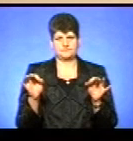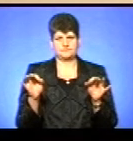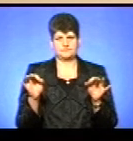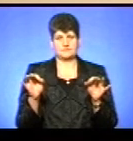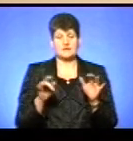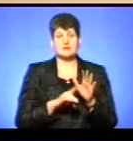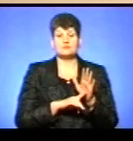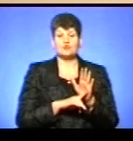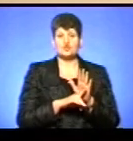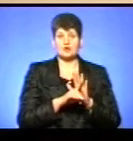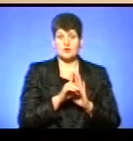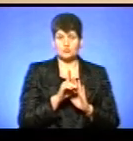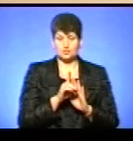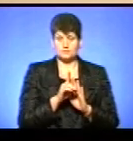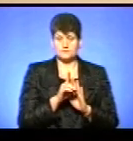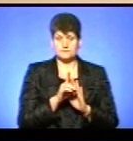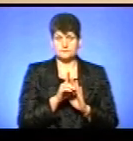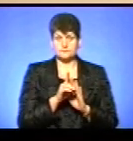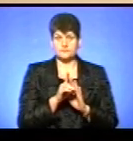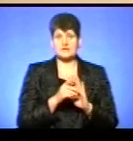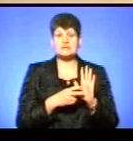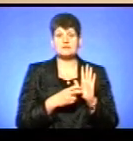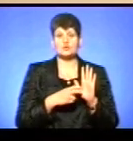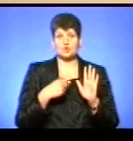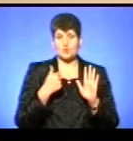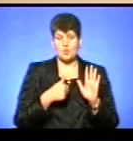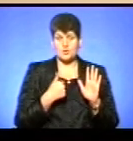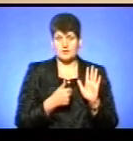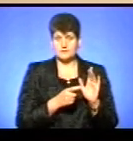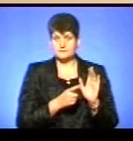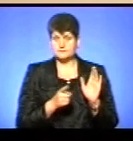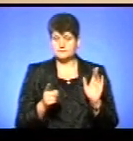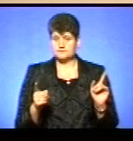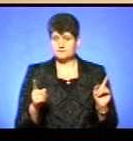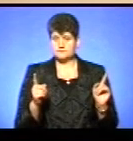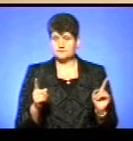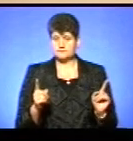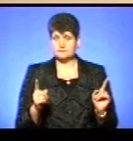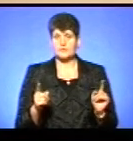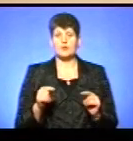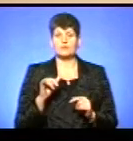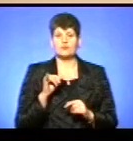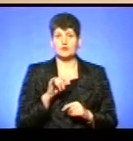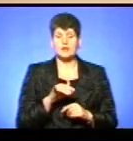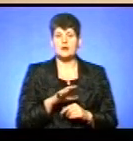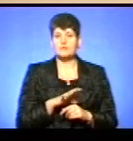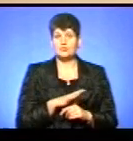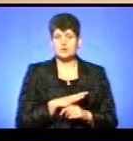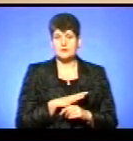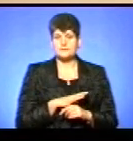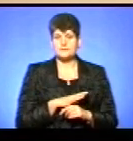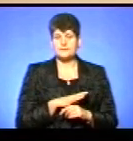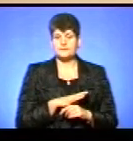Спочатку 700 років вона була